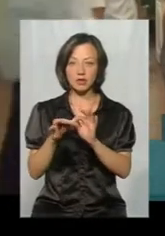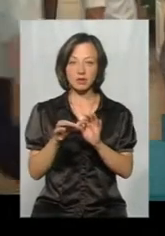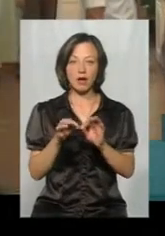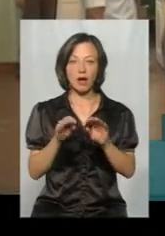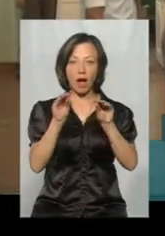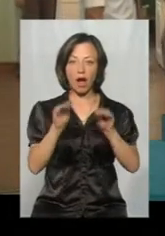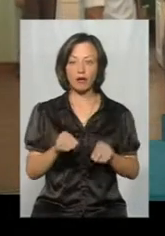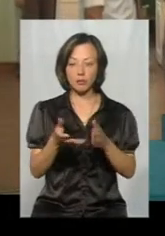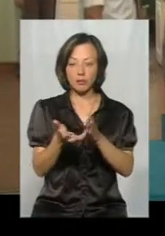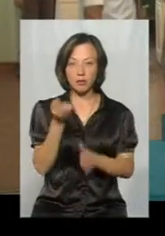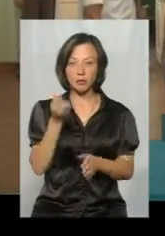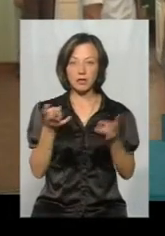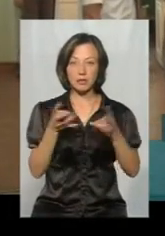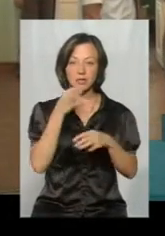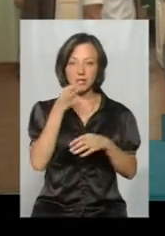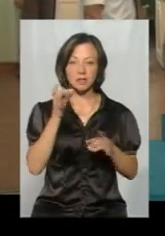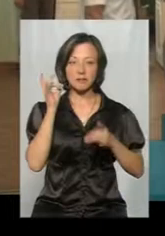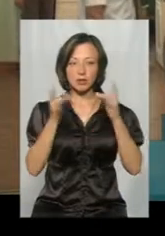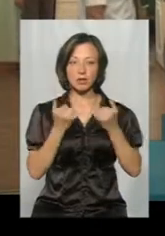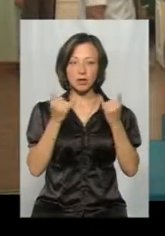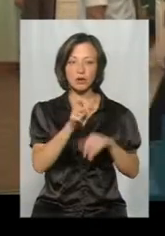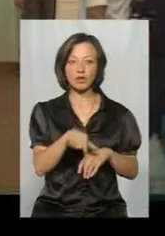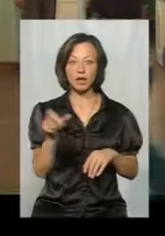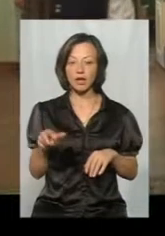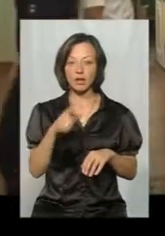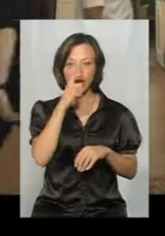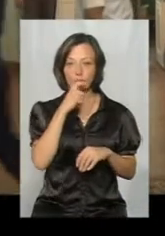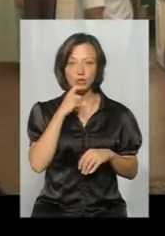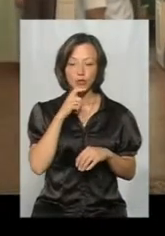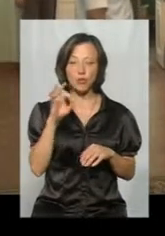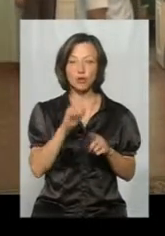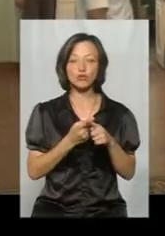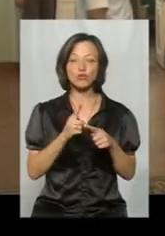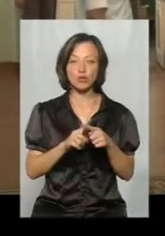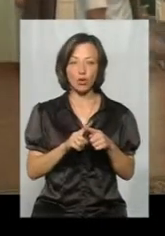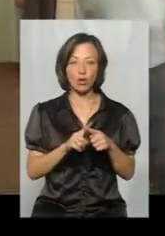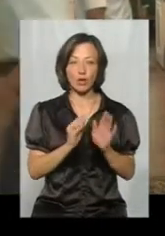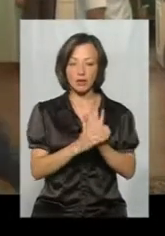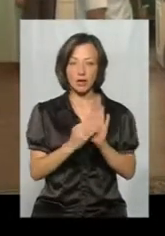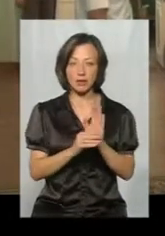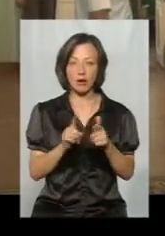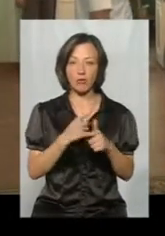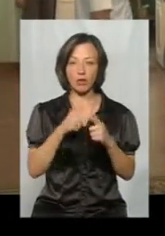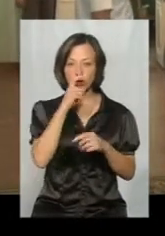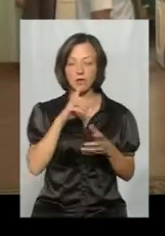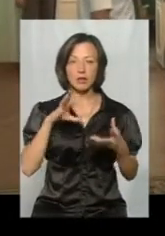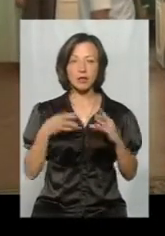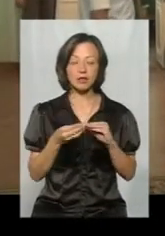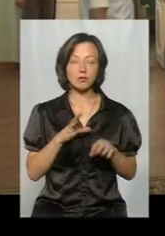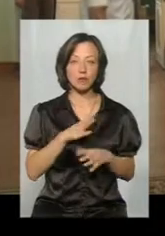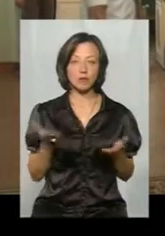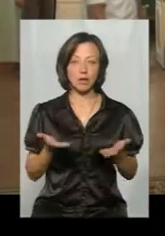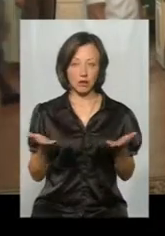що треба сказати, воно і звучить для людей, які не розуміють, про що йдеться, або не розуміють, які були наслідки.